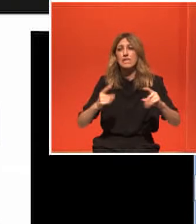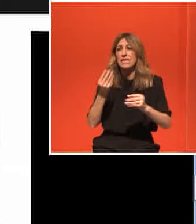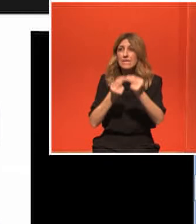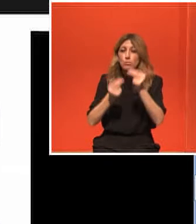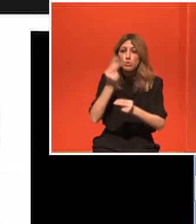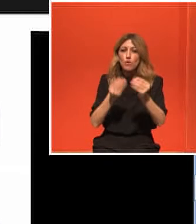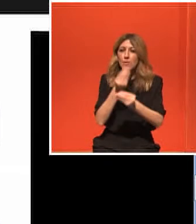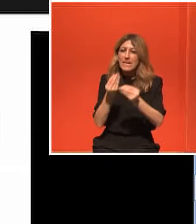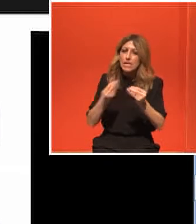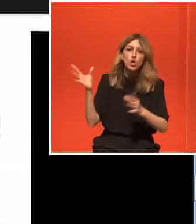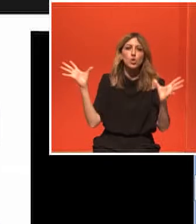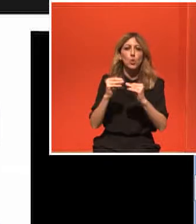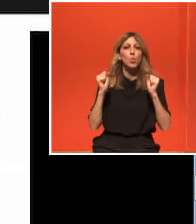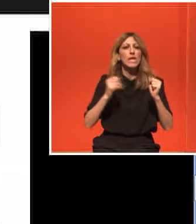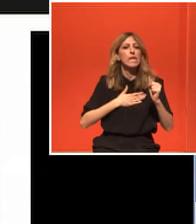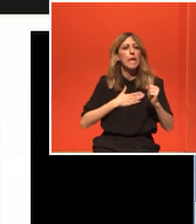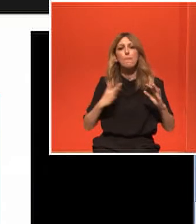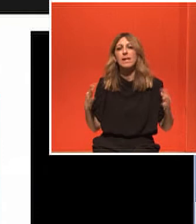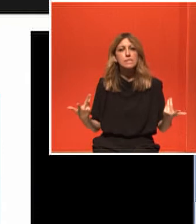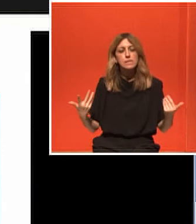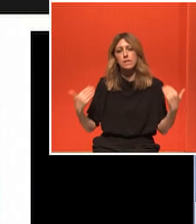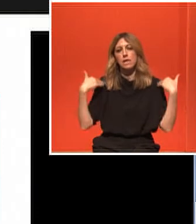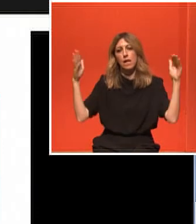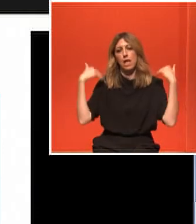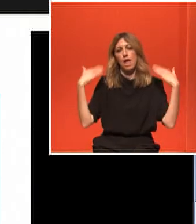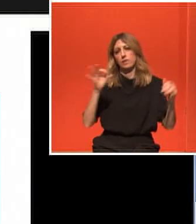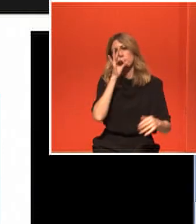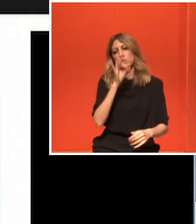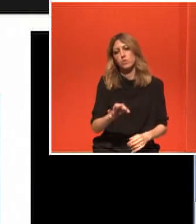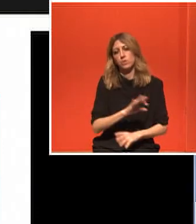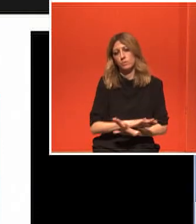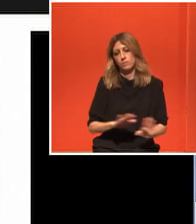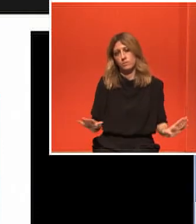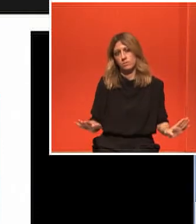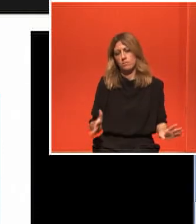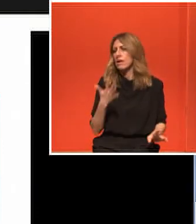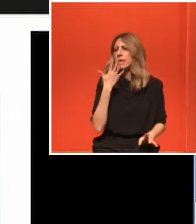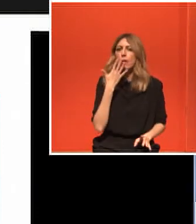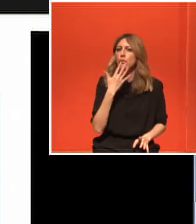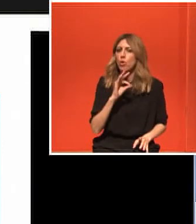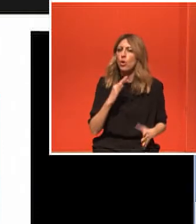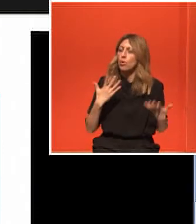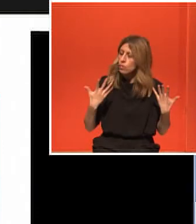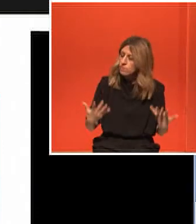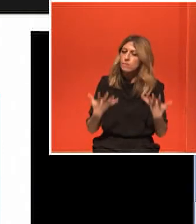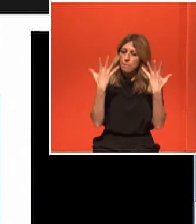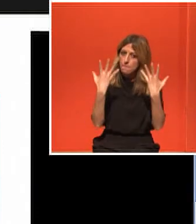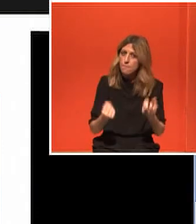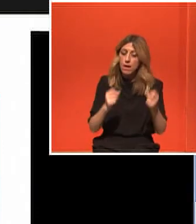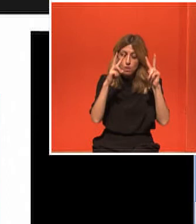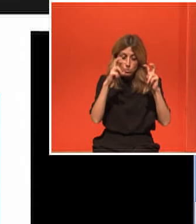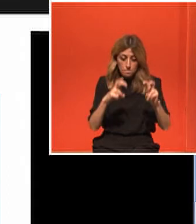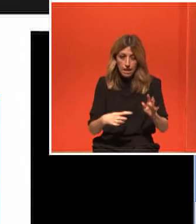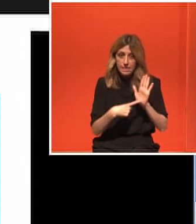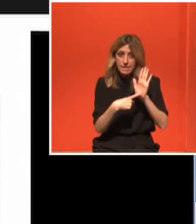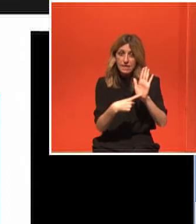κυρίαρχο πρόβλημα γιατί μελέτες παρατηρήσεων έχουν δείξει εάν μειωθεί η φυσική